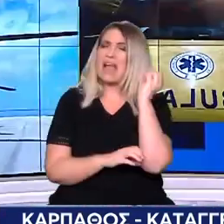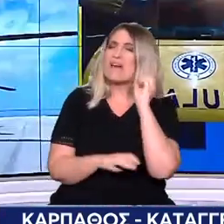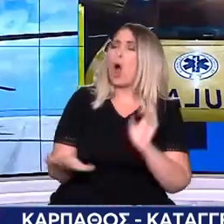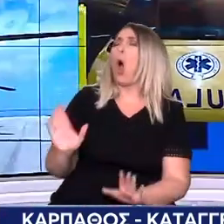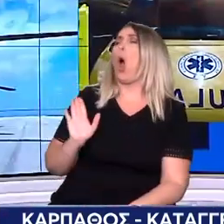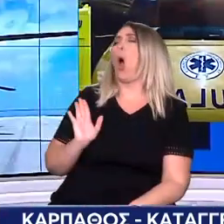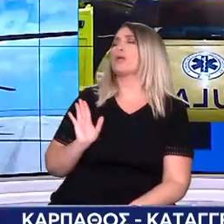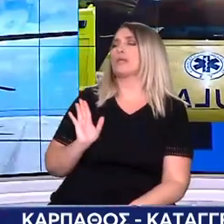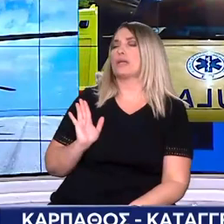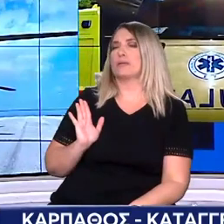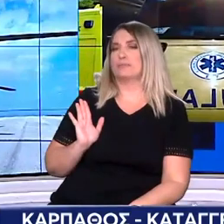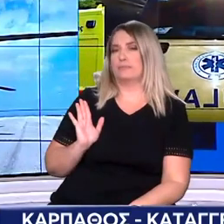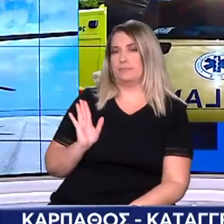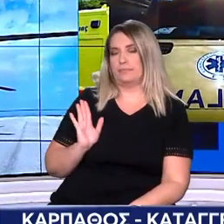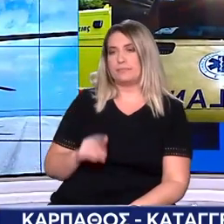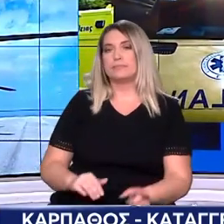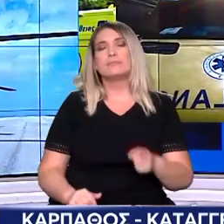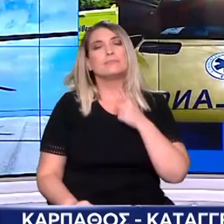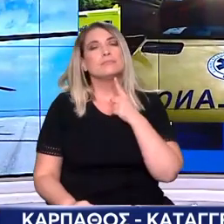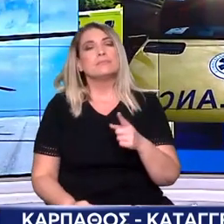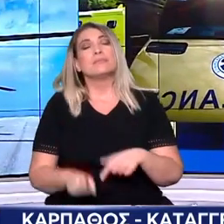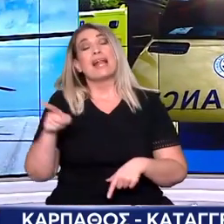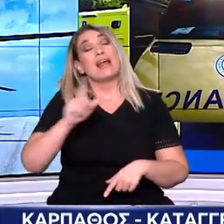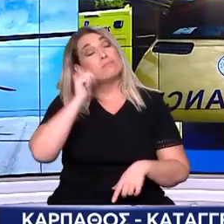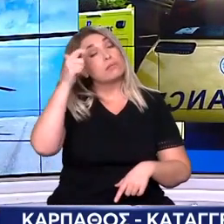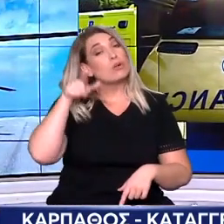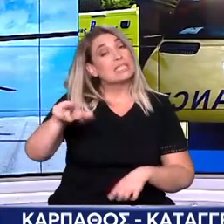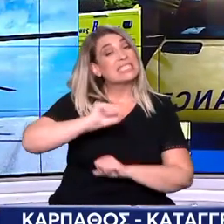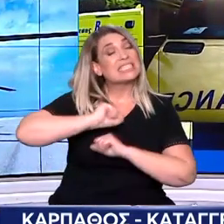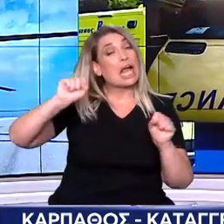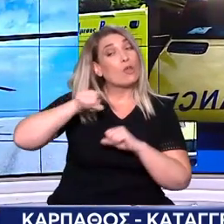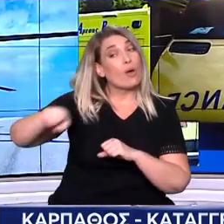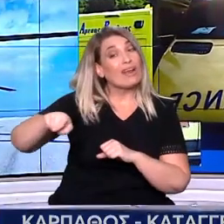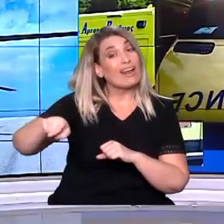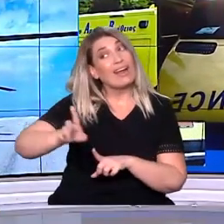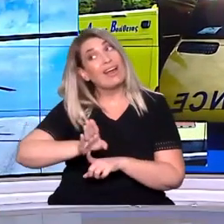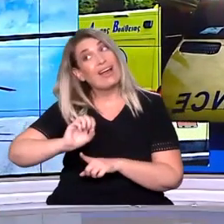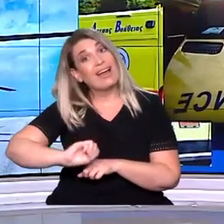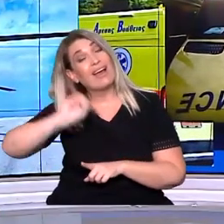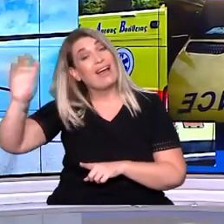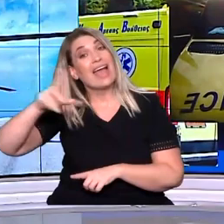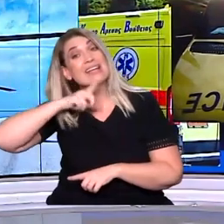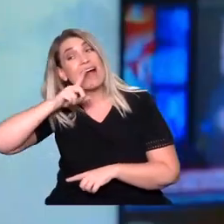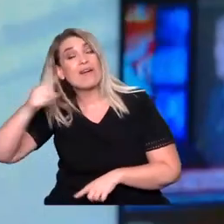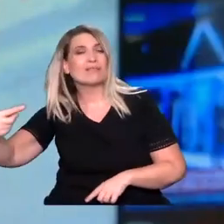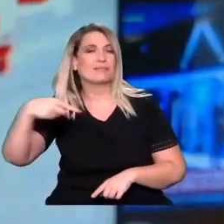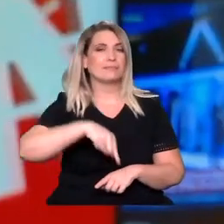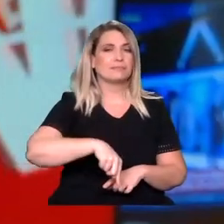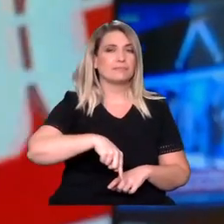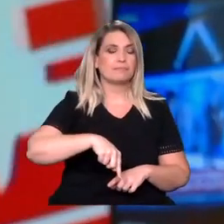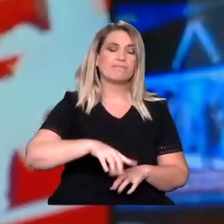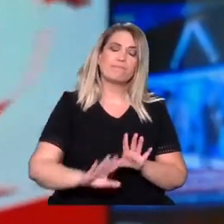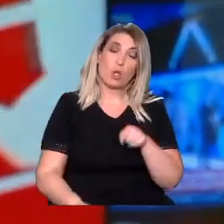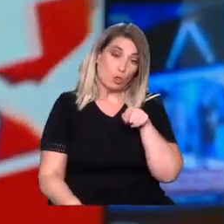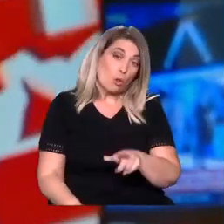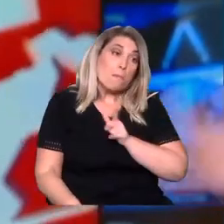θέλει. πάμε πρώτα στη Σαντορίνη να πάρουμε τον άνθρωπο από εκεί να τον πάμε στη Δειράκλαιο και στο μεταξύ ελπίζουμε να έχουν φτιαχτεί τα φώτα. Τώρα ένα λεπτό περίμενο γιατί εδώ το ΕΚΑΒ οφείλει μια